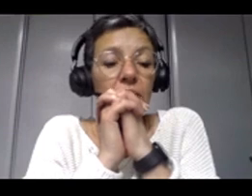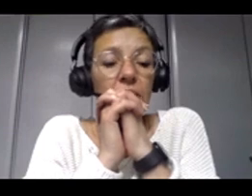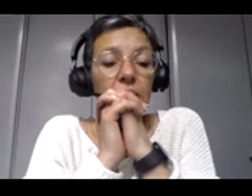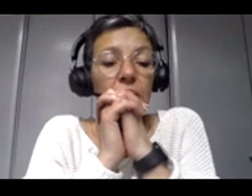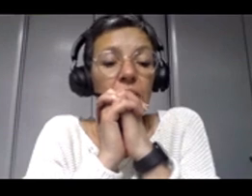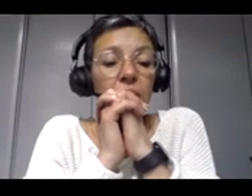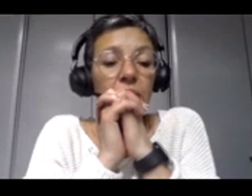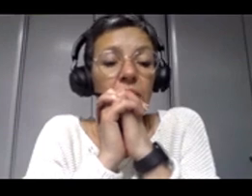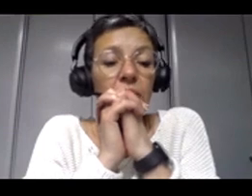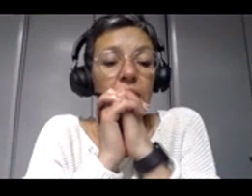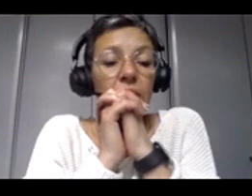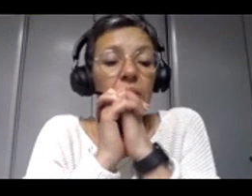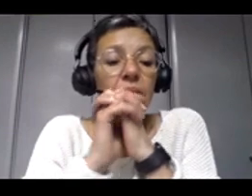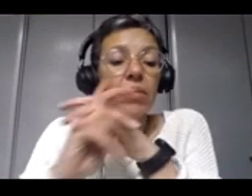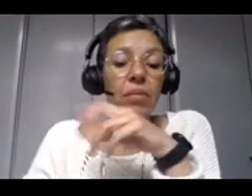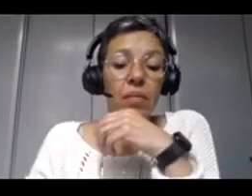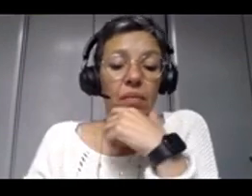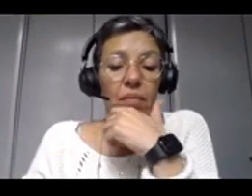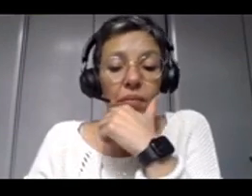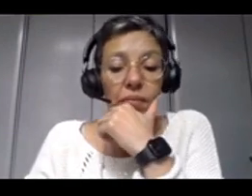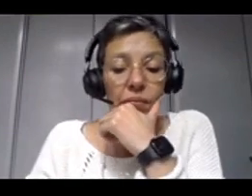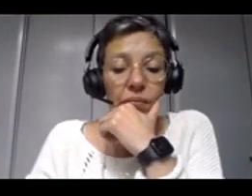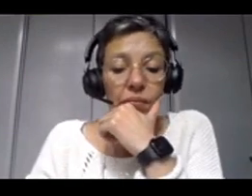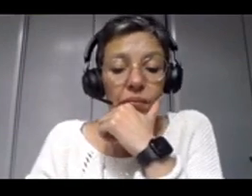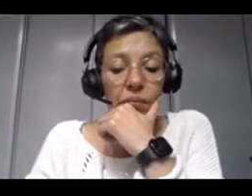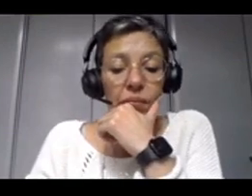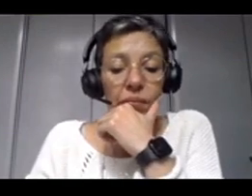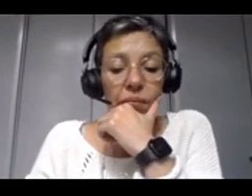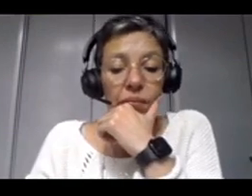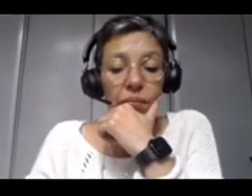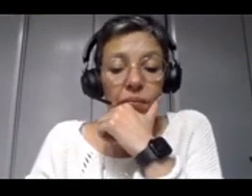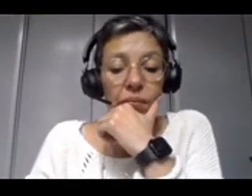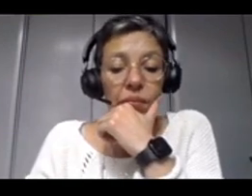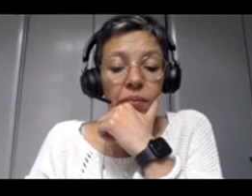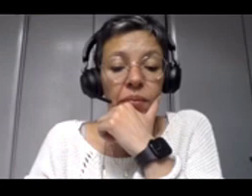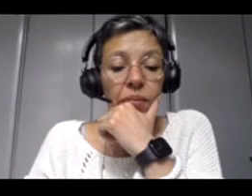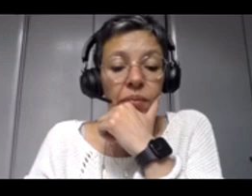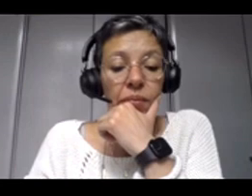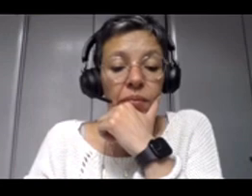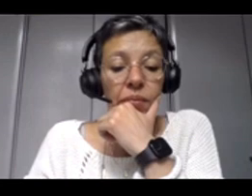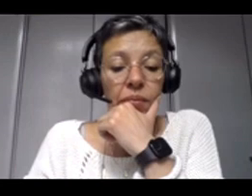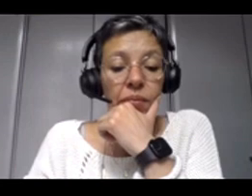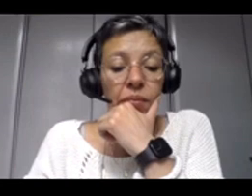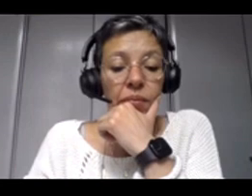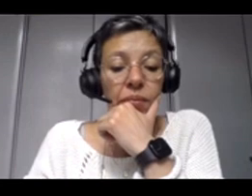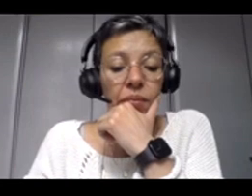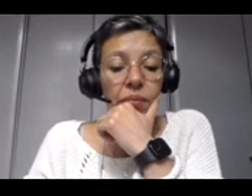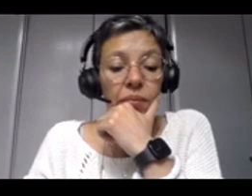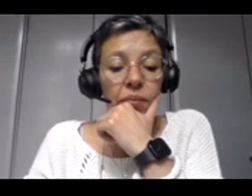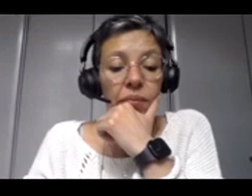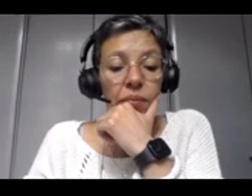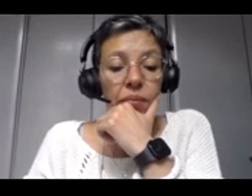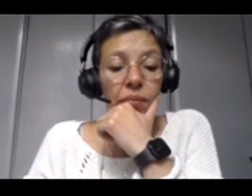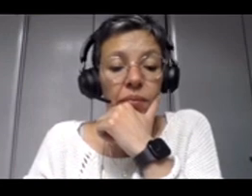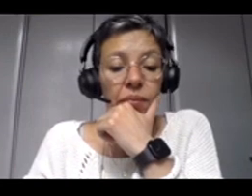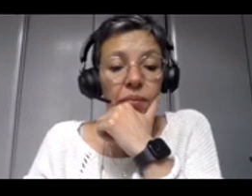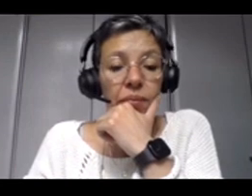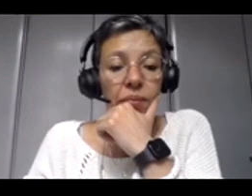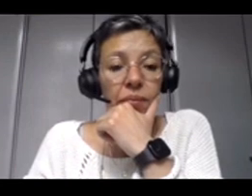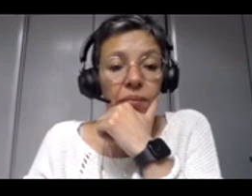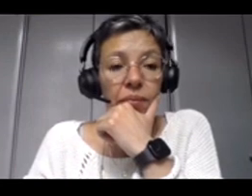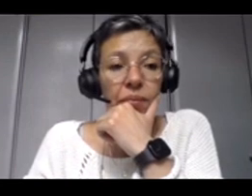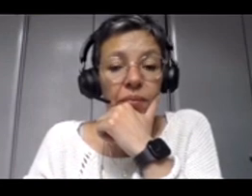partie désignante, qui est le client, donne ses exigences d'information. Les flèches descendantes les font passer sur la partie désignée